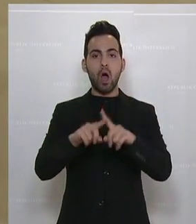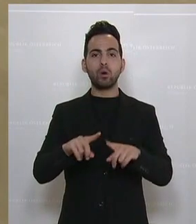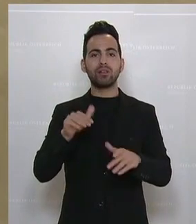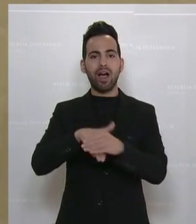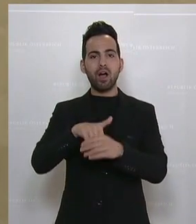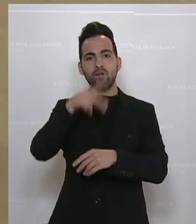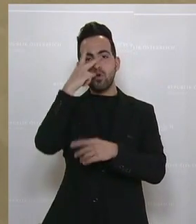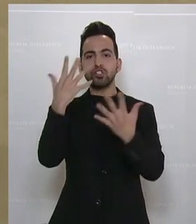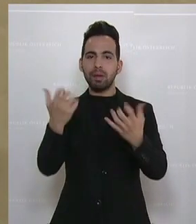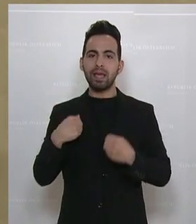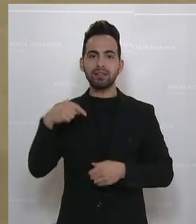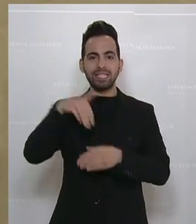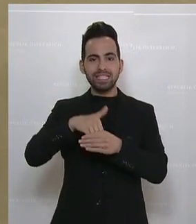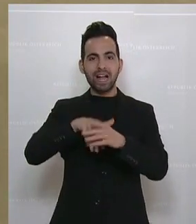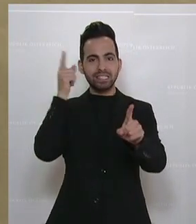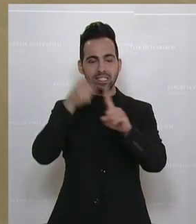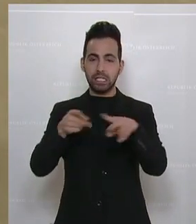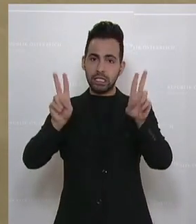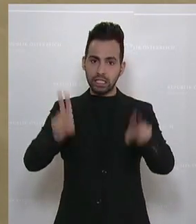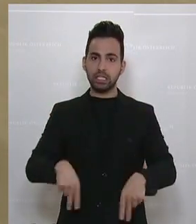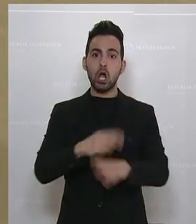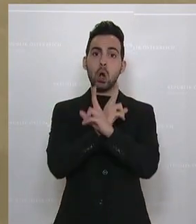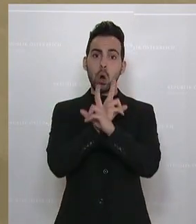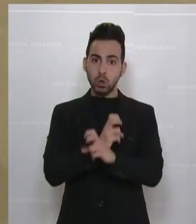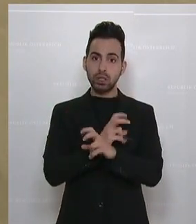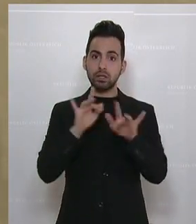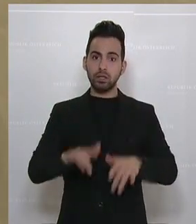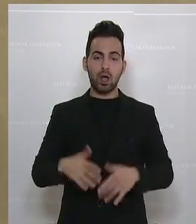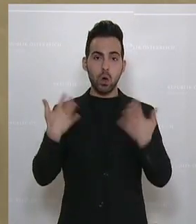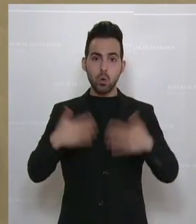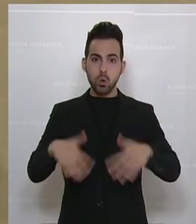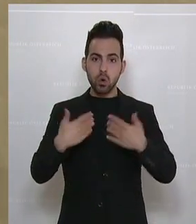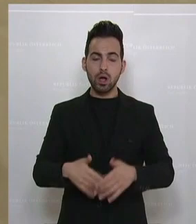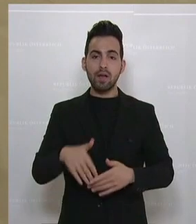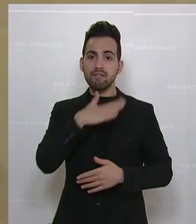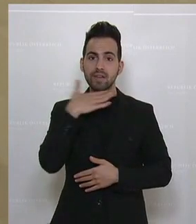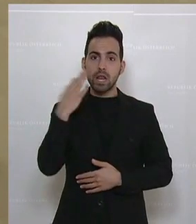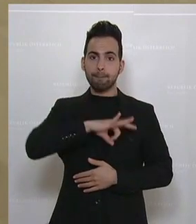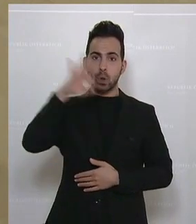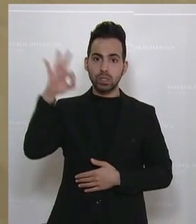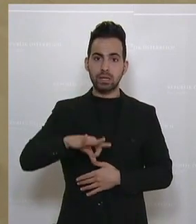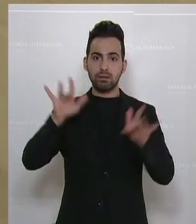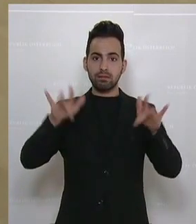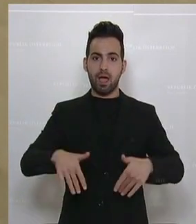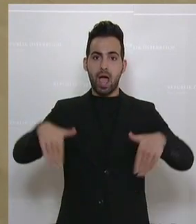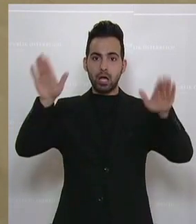diesem Volksbegehren war richtig. Und zwar, dass Österreich einen überproportional hohen Anteil an